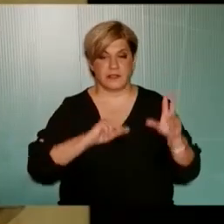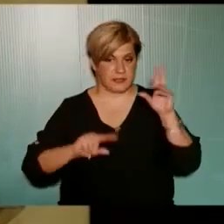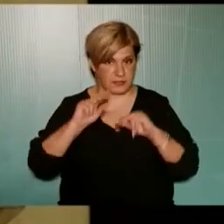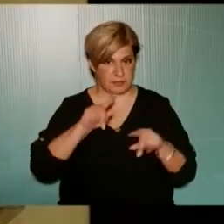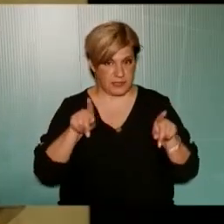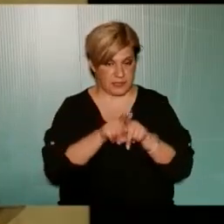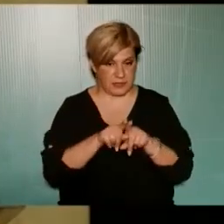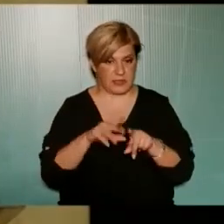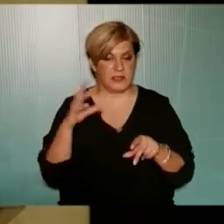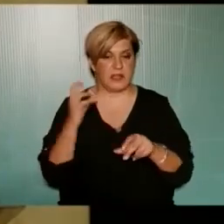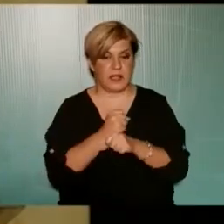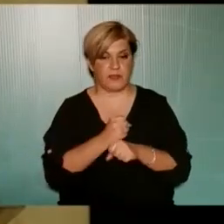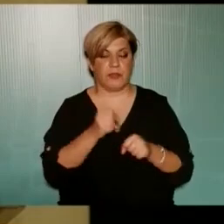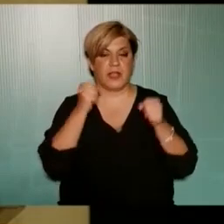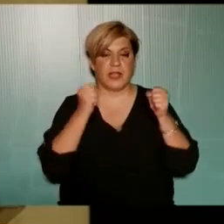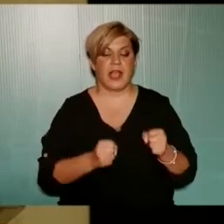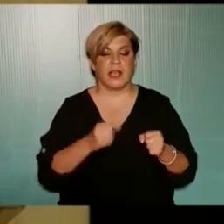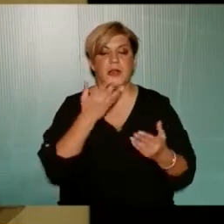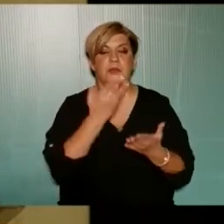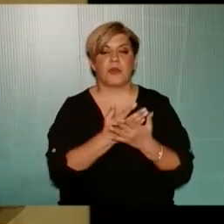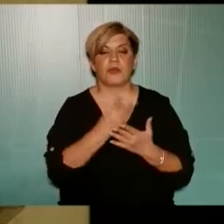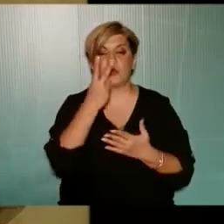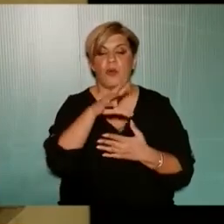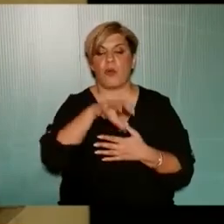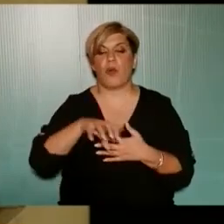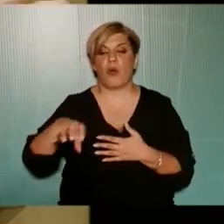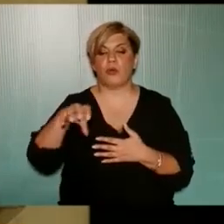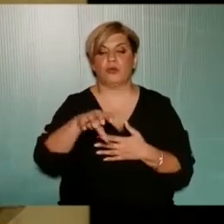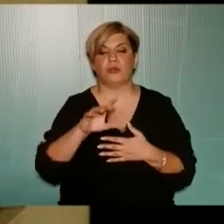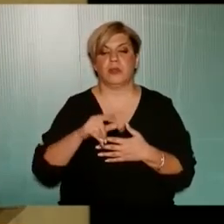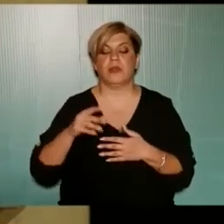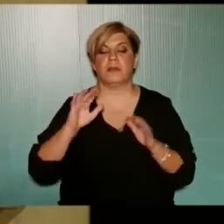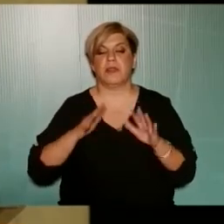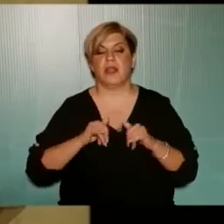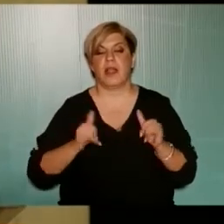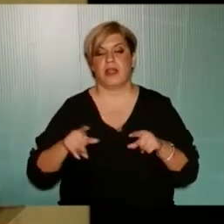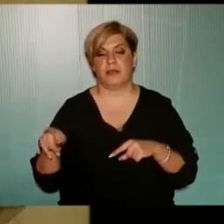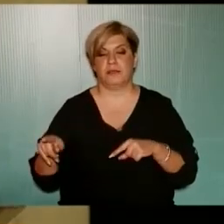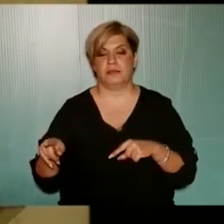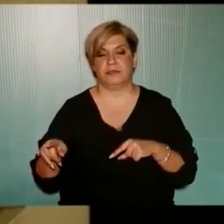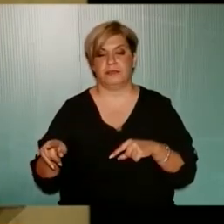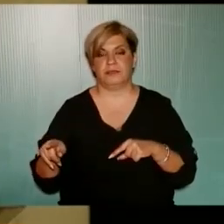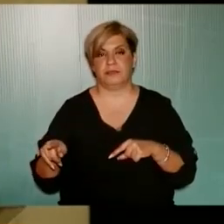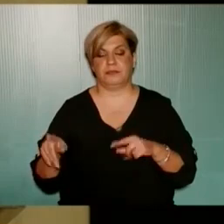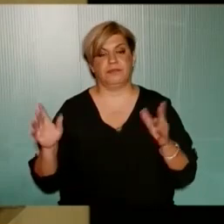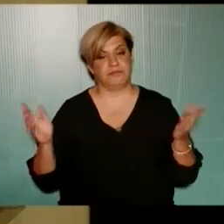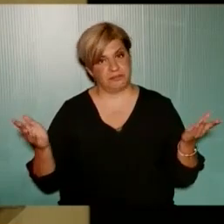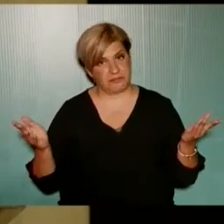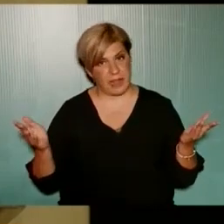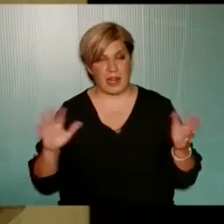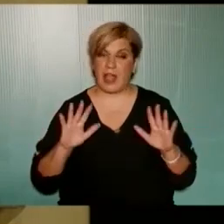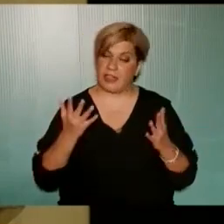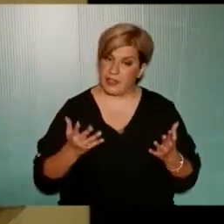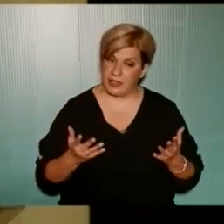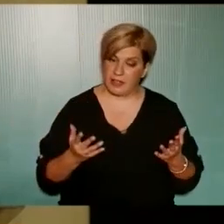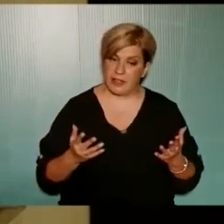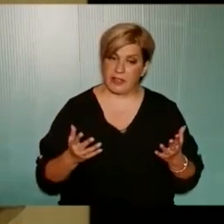να βρουν οι κάτοικοι να προτείνουν δυο τρεις χώρους για να βάλουμε την παιδική χαρά μάλιστα δηλαδή